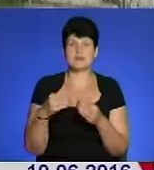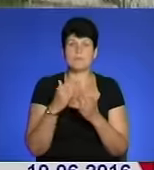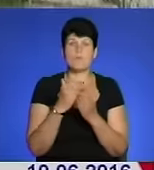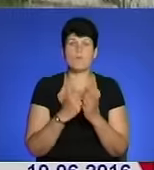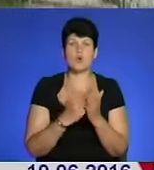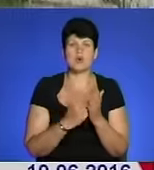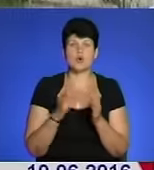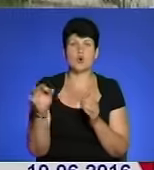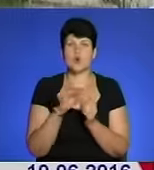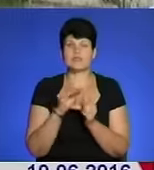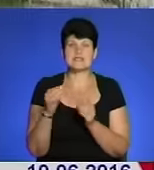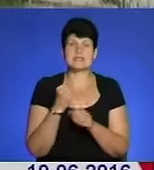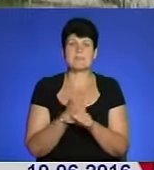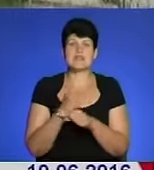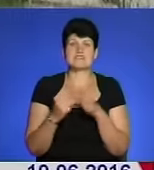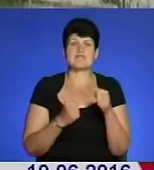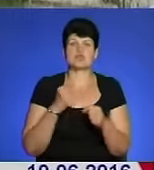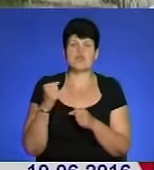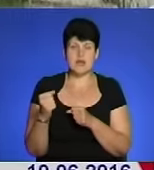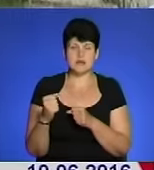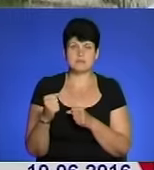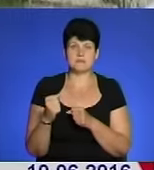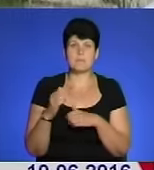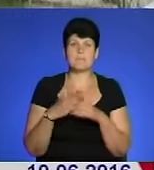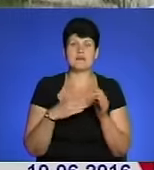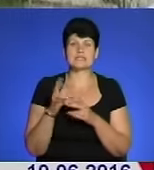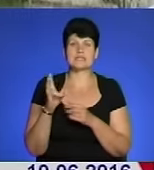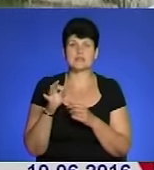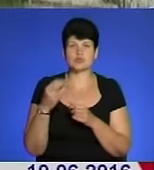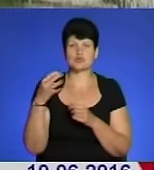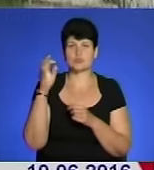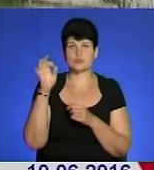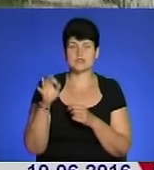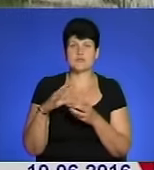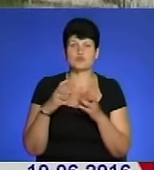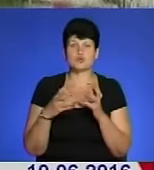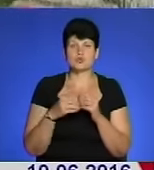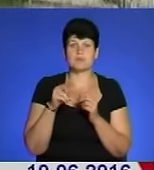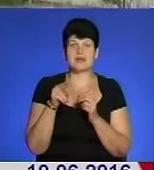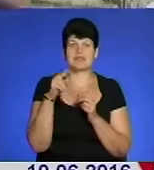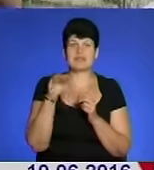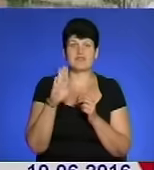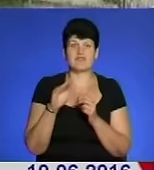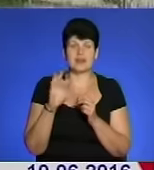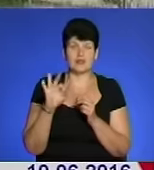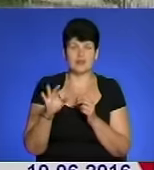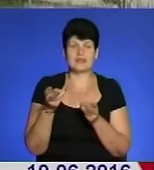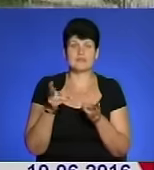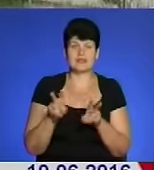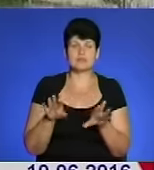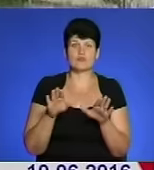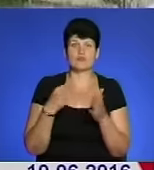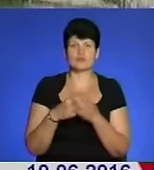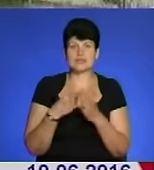офіційним працевлаштуванням, бо практично 40% суми ПДФО лишається в бюджетах